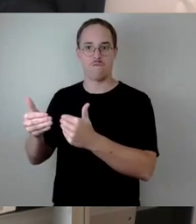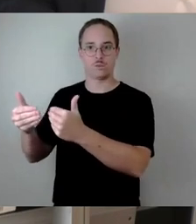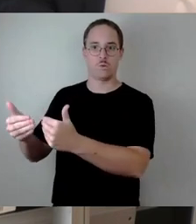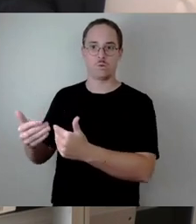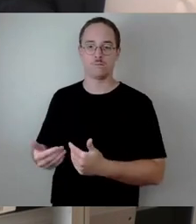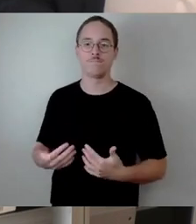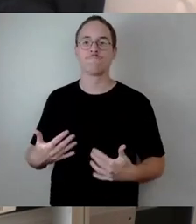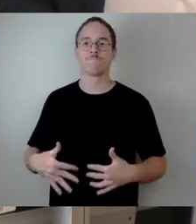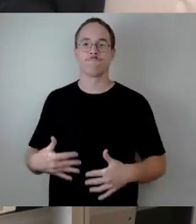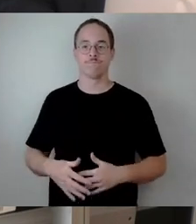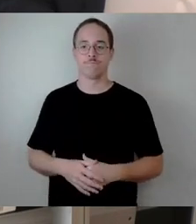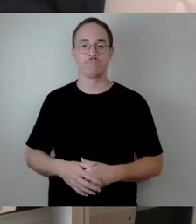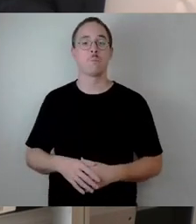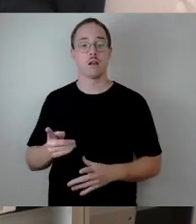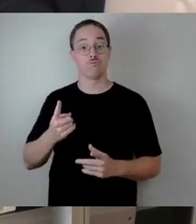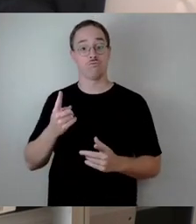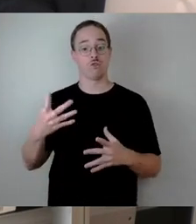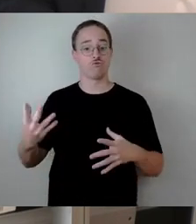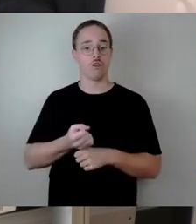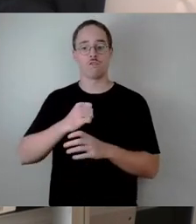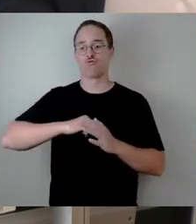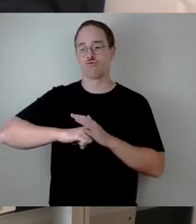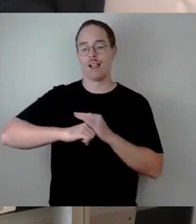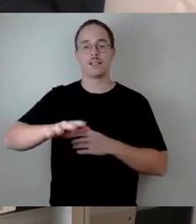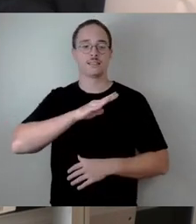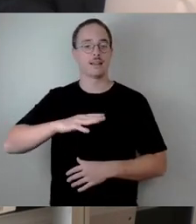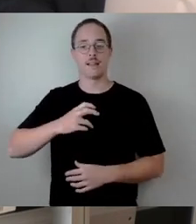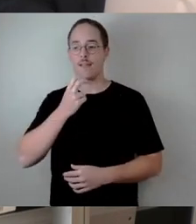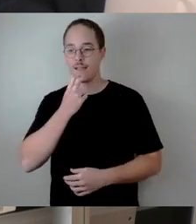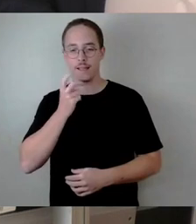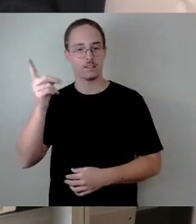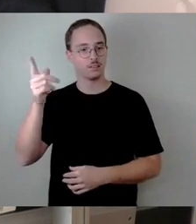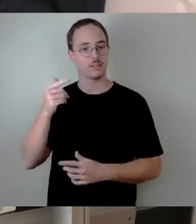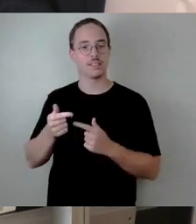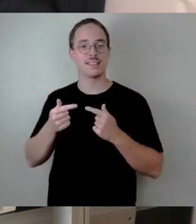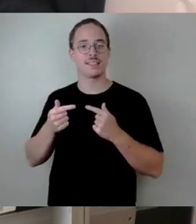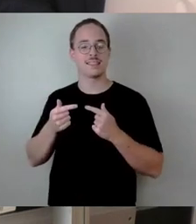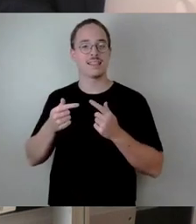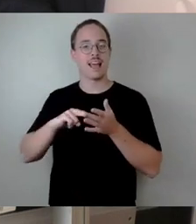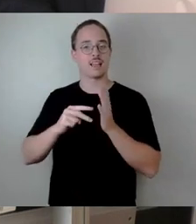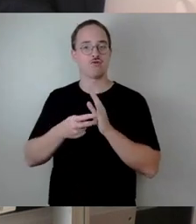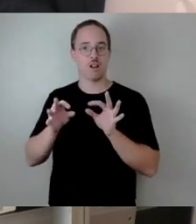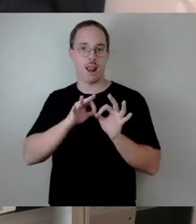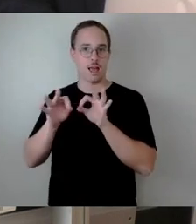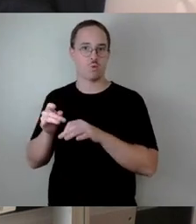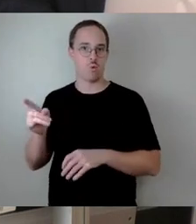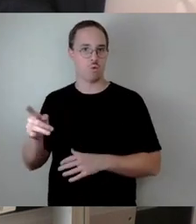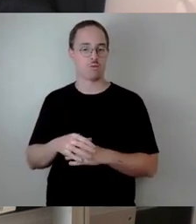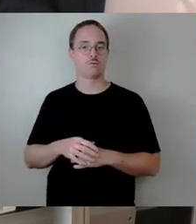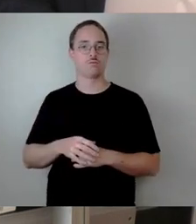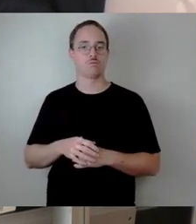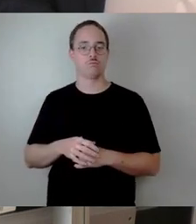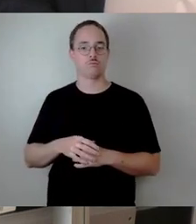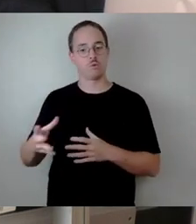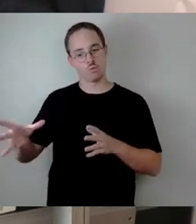Zeit auch in sehr guter Zusammenarbeit Sachsenenergie mit den technischen Leitungen der Häuser Lösungen gefunden, dass also der Betrieb nur kurzzeitig gestört war und wir